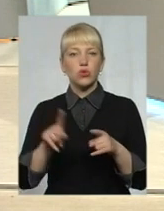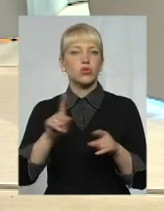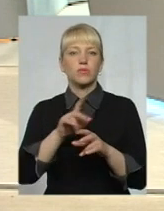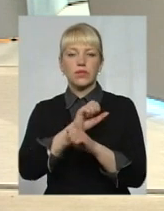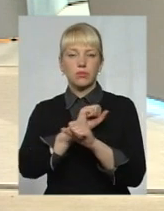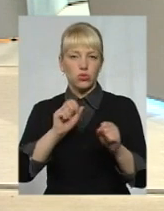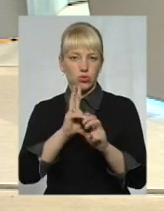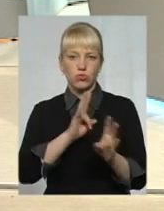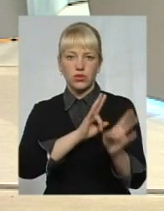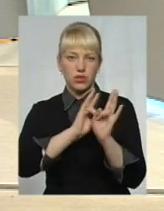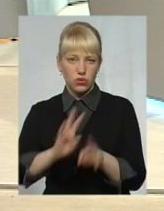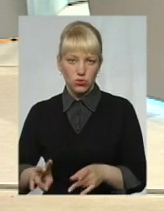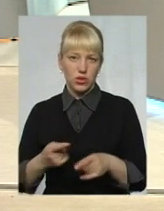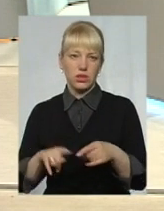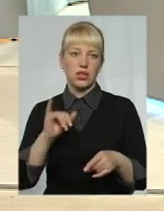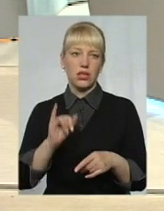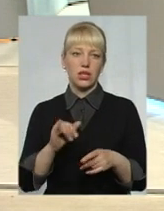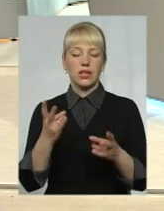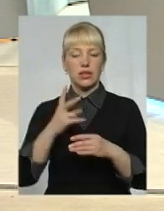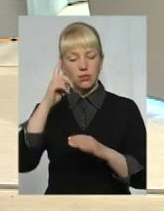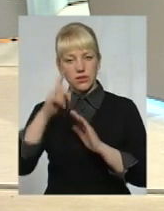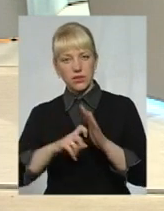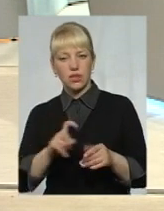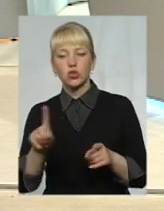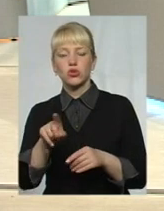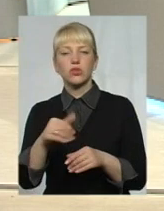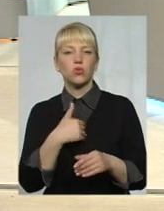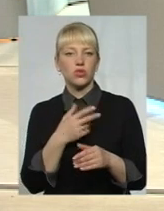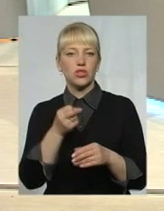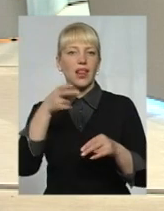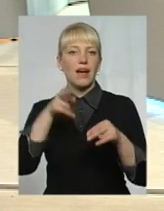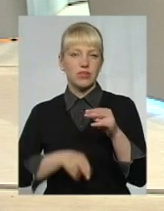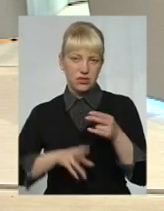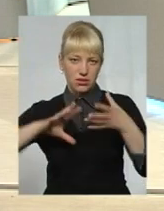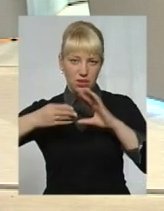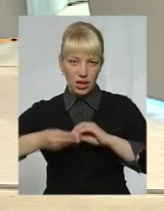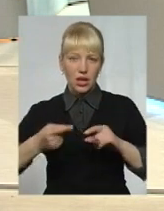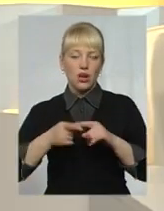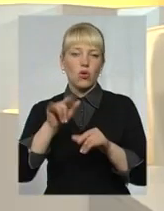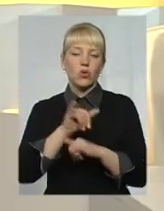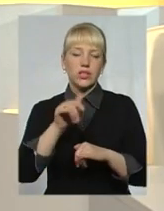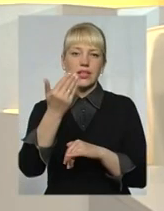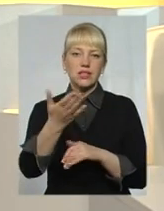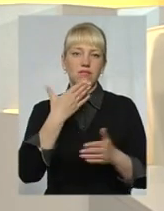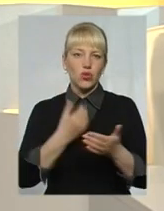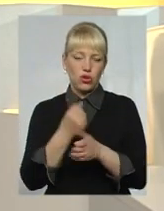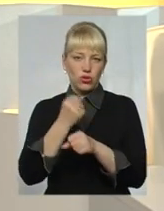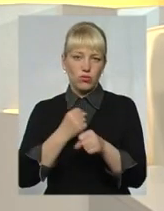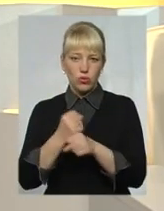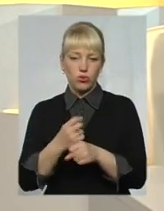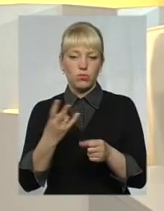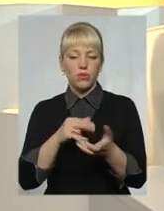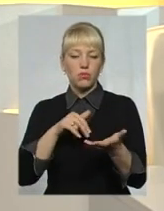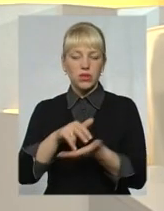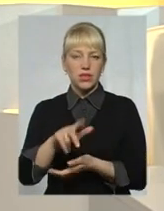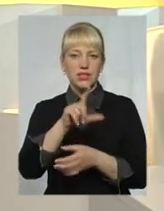стоячи з іншою сім'єю, треба знати, що ти хочеш на виході, куди ти своєю роботою маєш прийти з сім